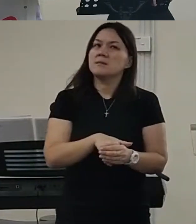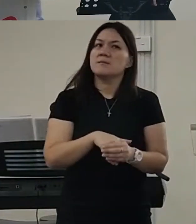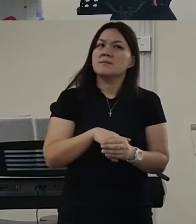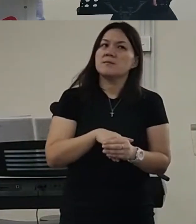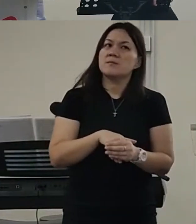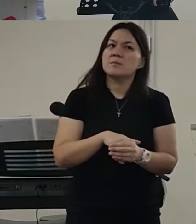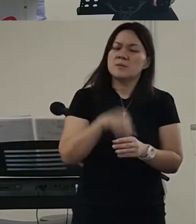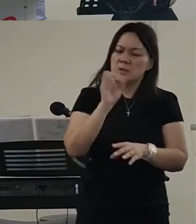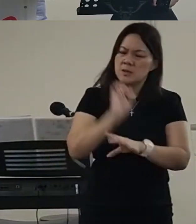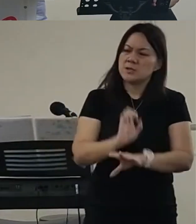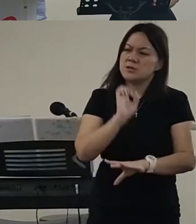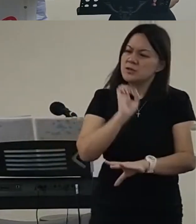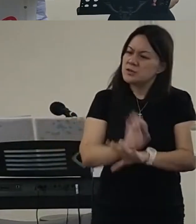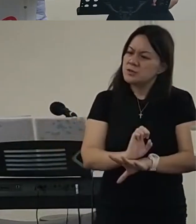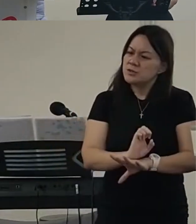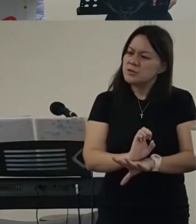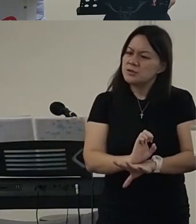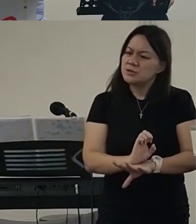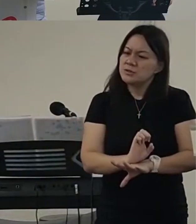为什么在教会里面啊